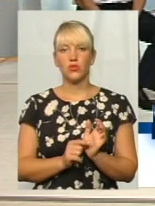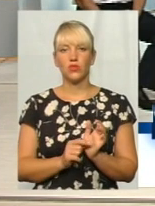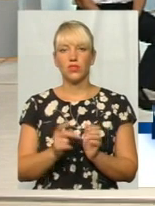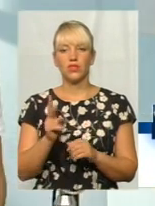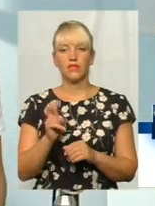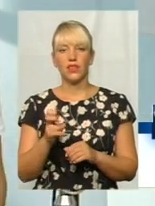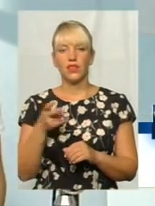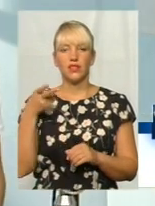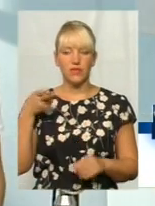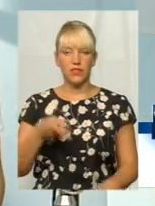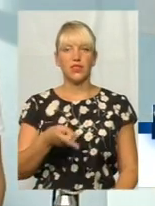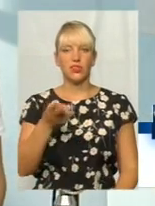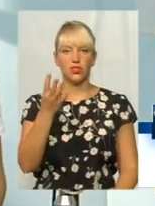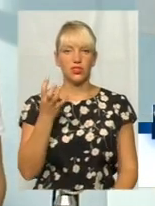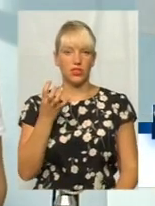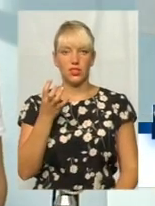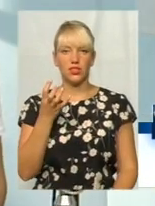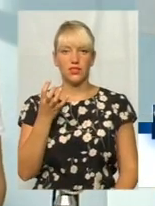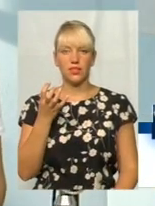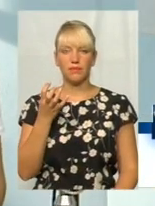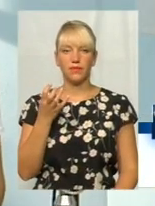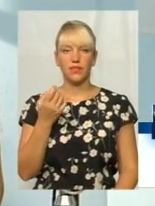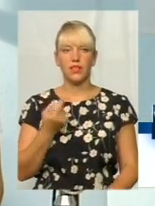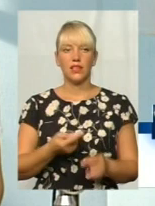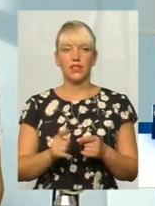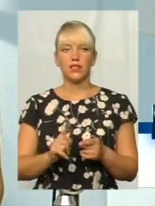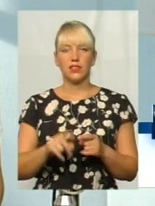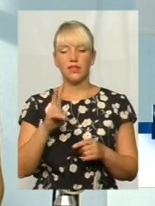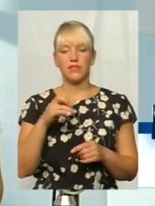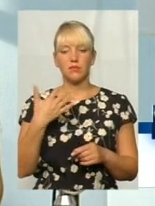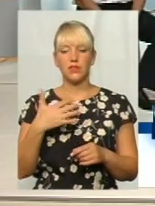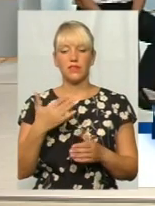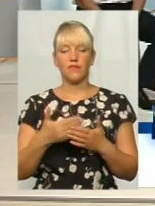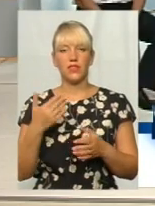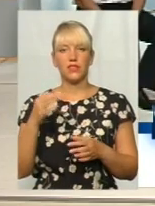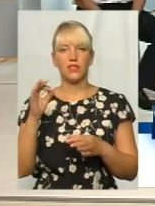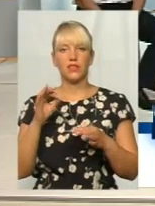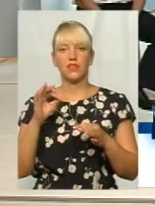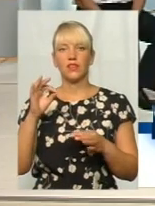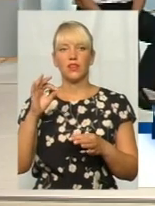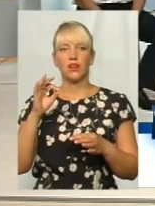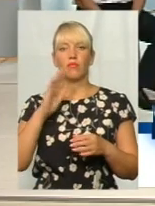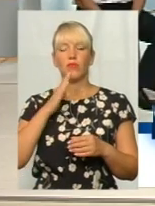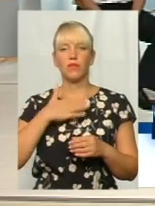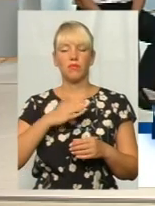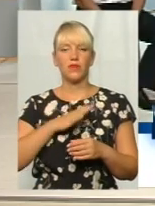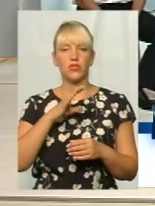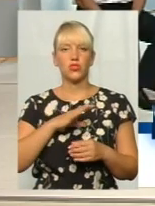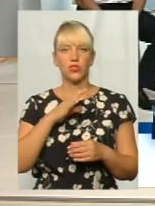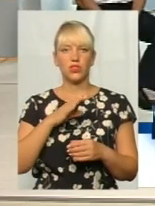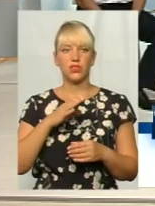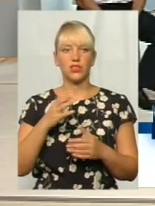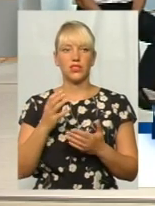2400, а це 80% від моїй бувшої зарплати. Хотів би згодити,